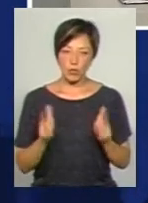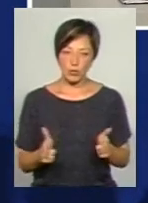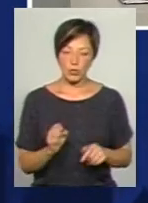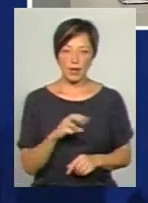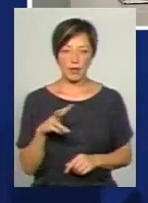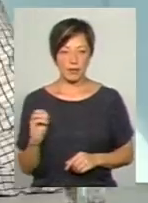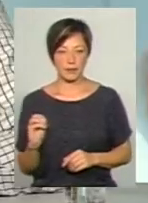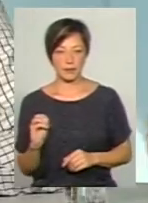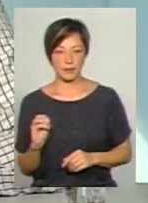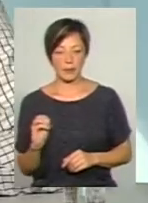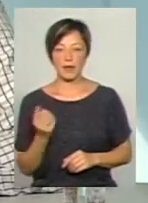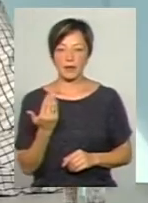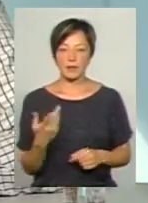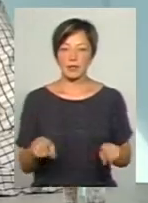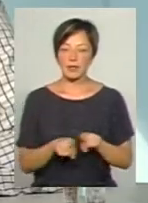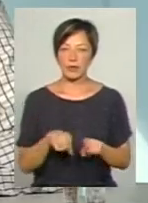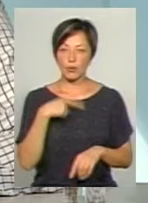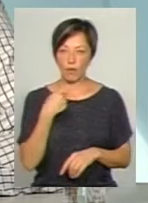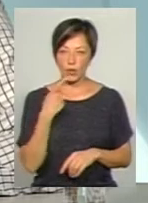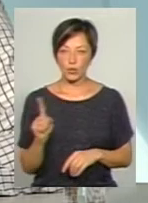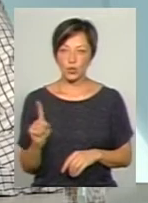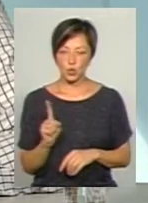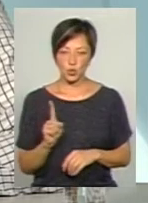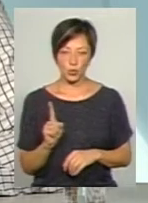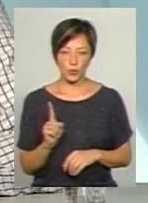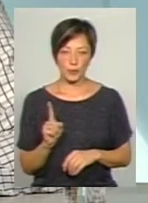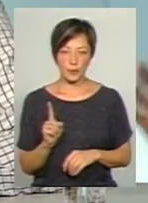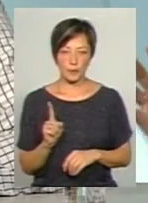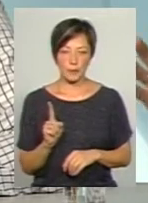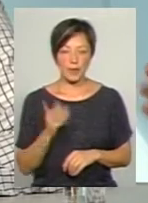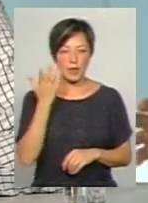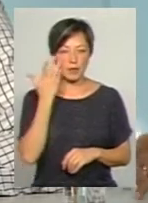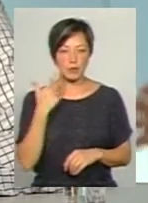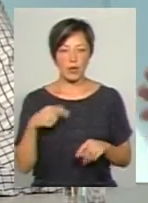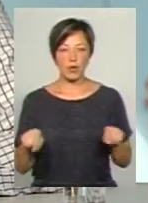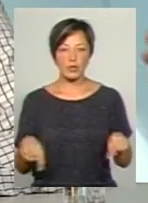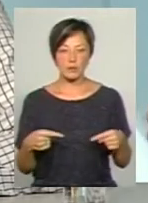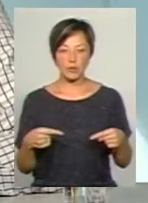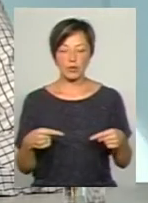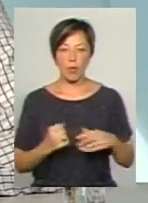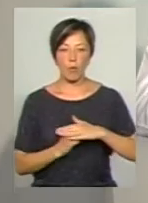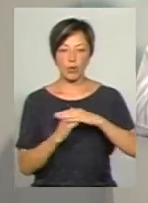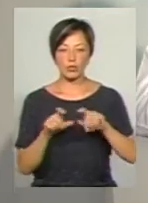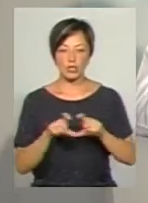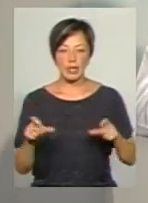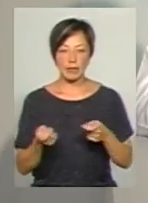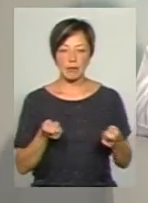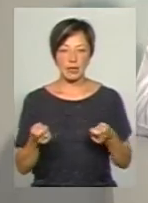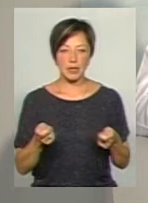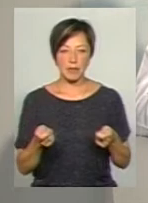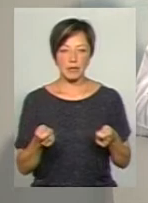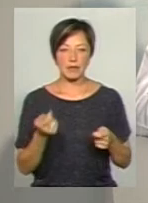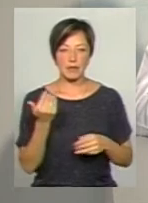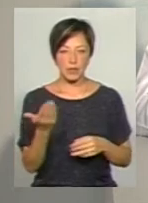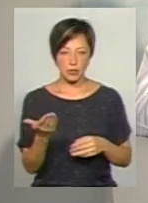Але ви також говорили, що при організації, створенні опорних шкіл, ваш